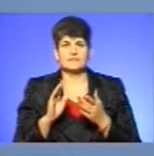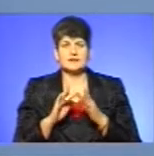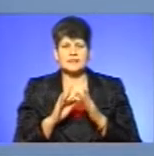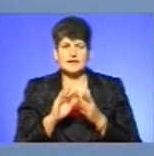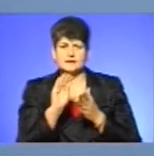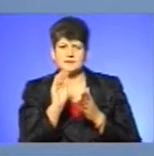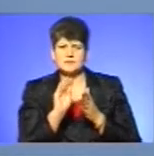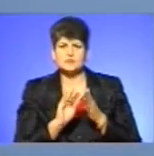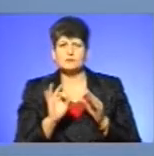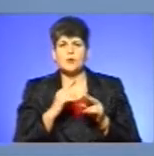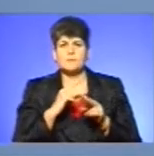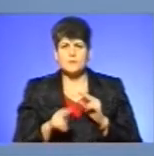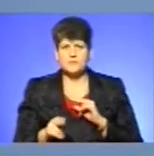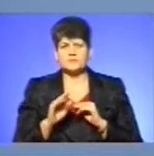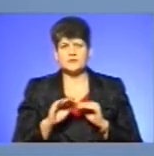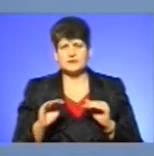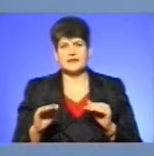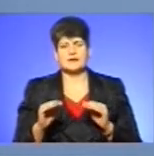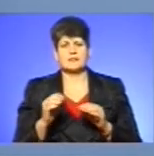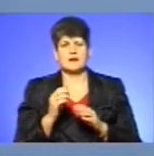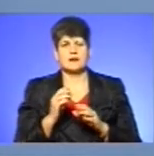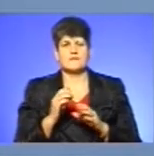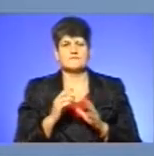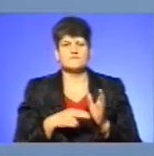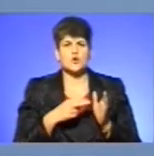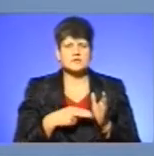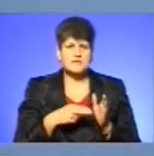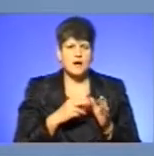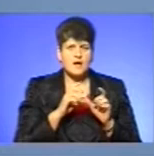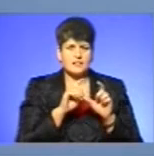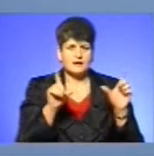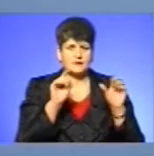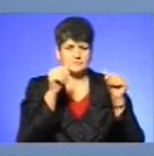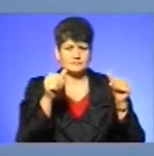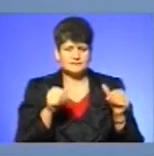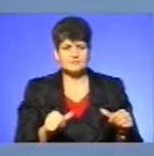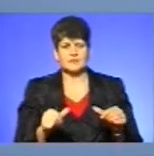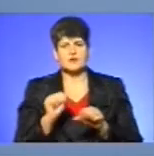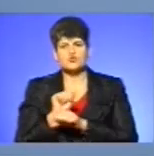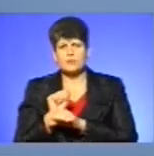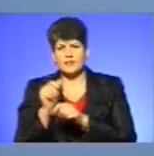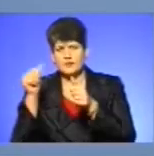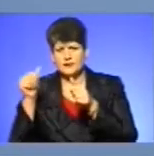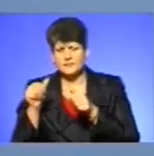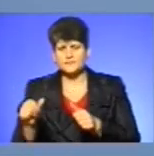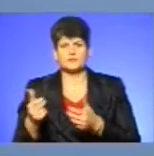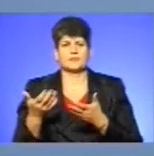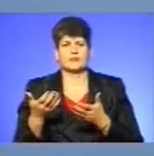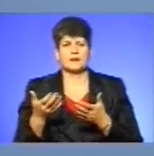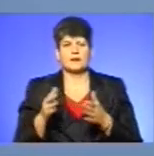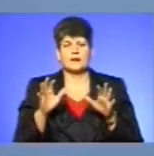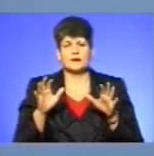бензі зниклих дітей, автовокзалів, залізничних вокзалів, зупинках, місцеві